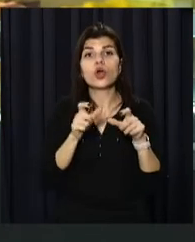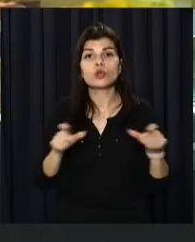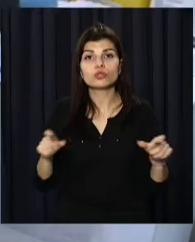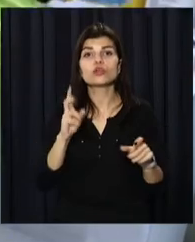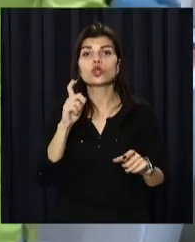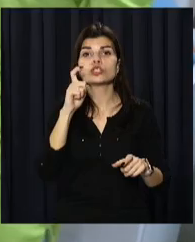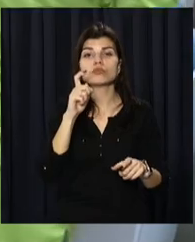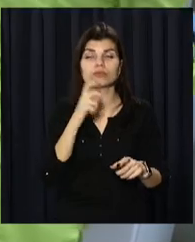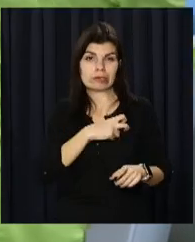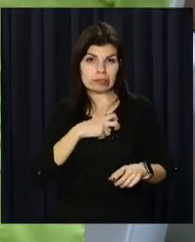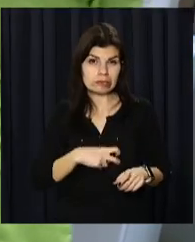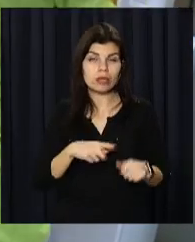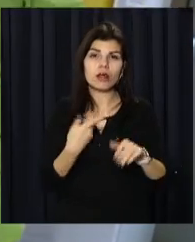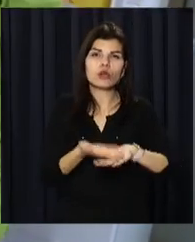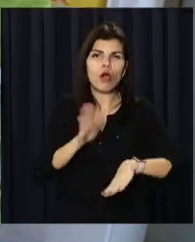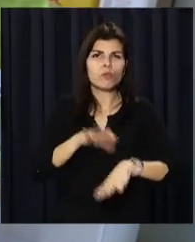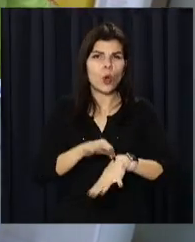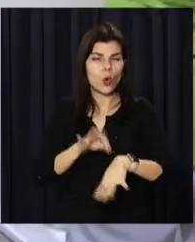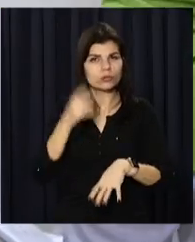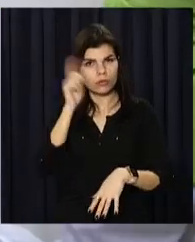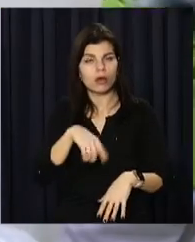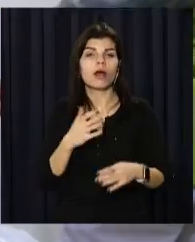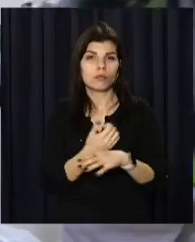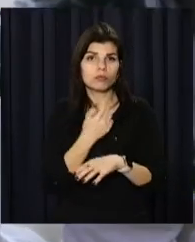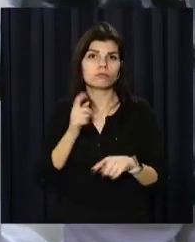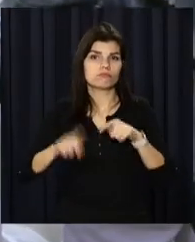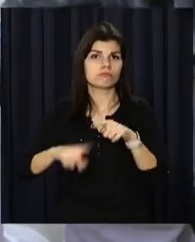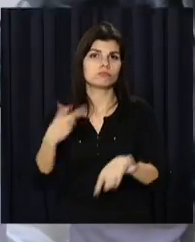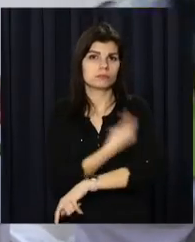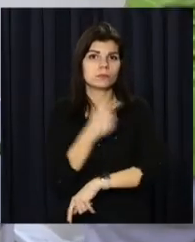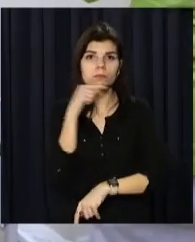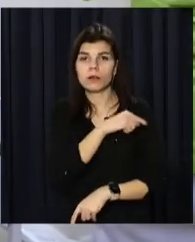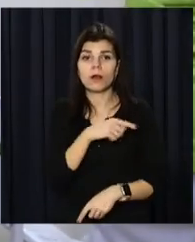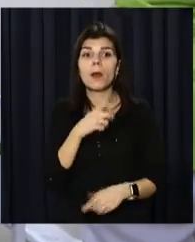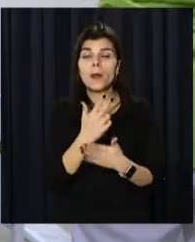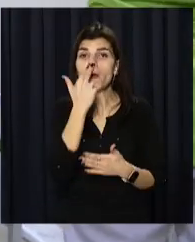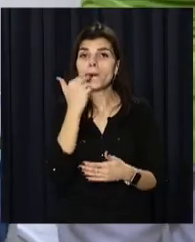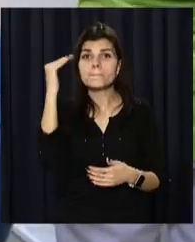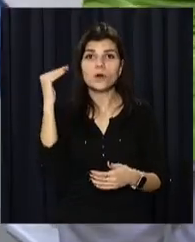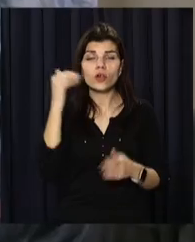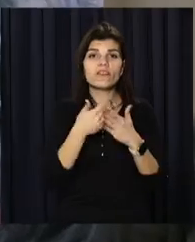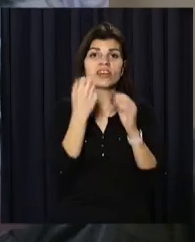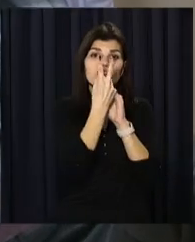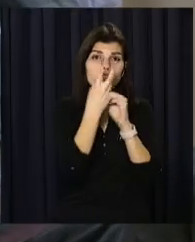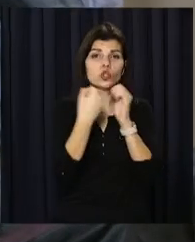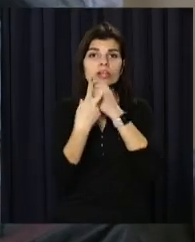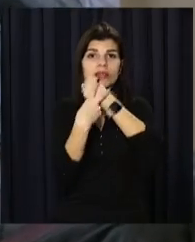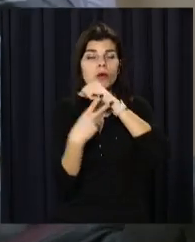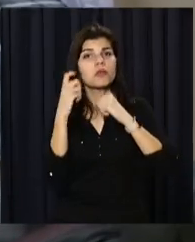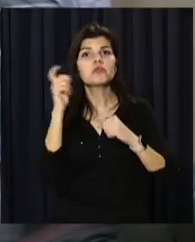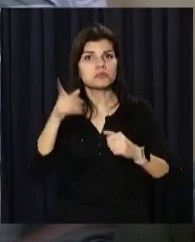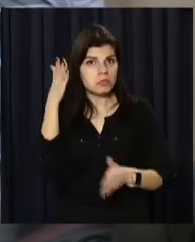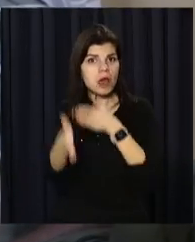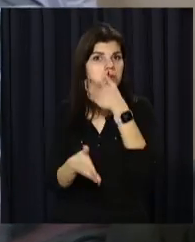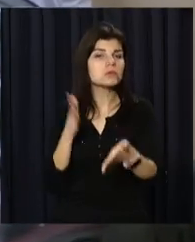зони ризику або із тяжкими хворобами. Понад 22 тисячі щеплень отримали підлітків від 12 до 17 років.